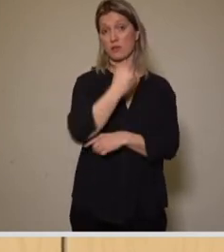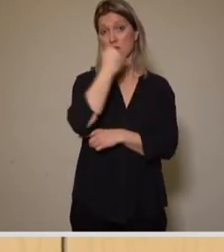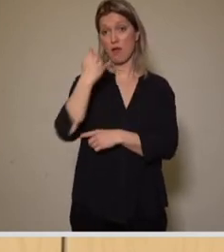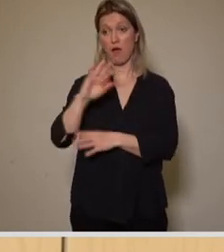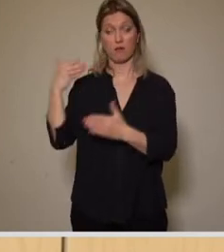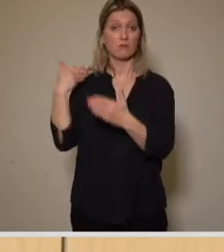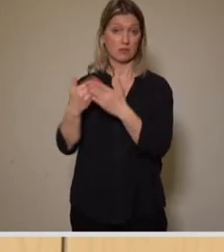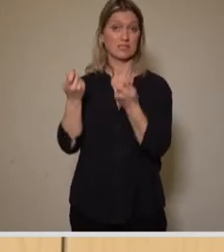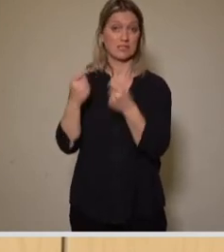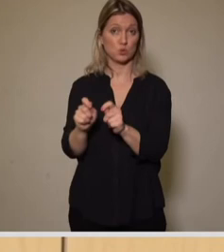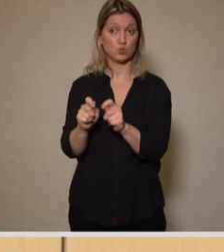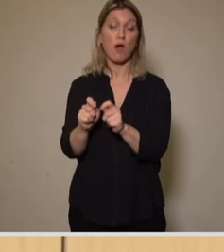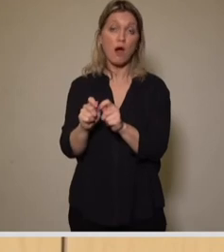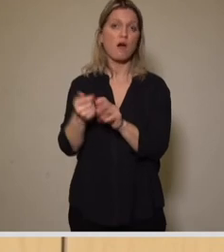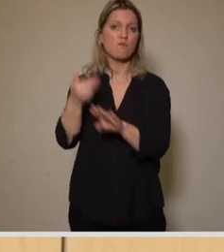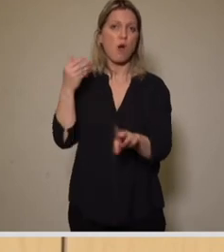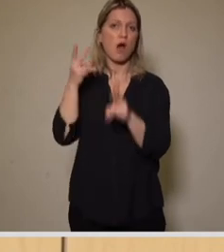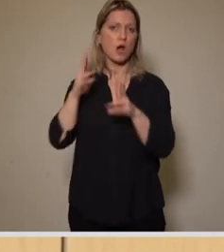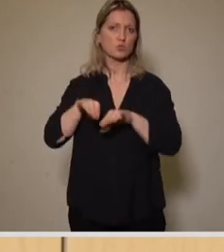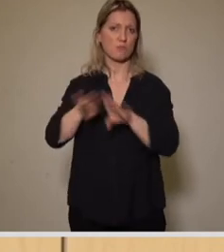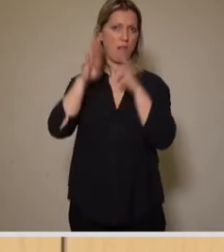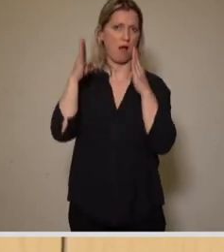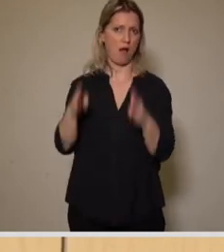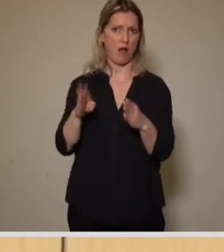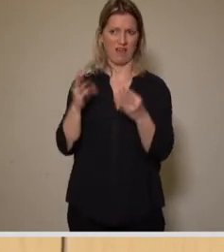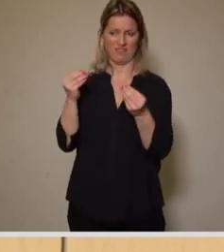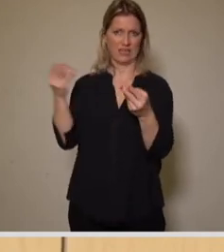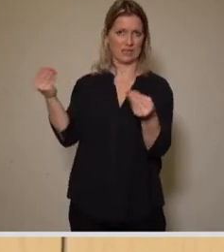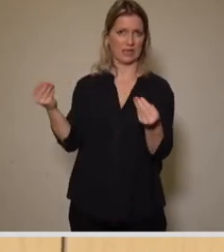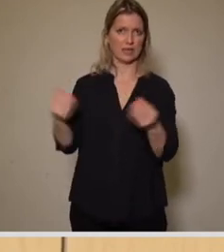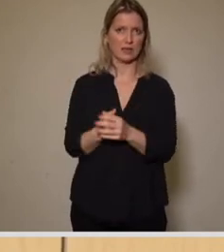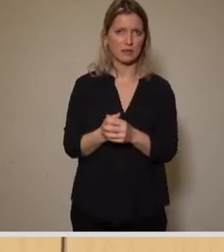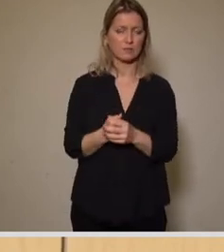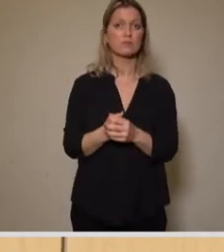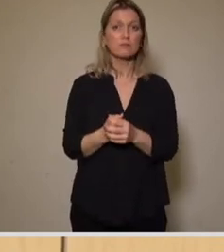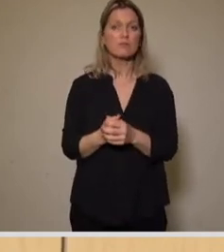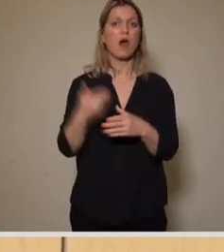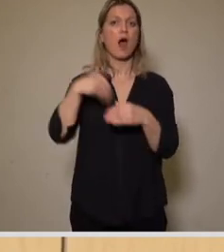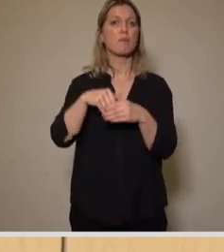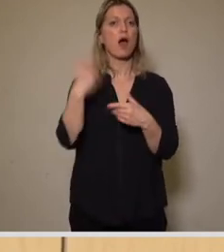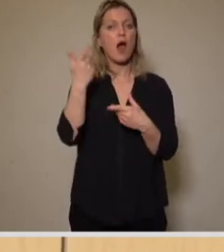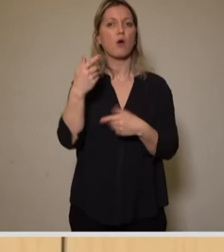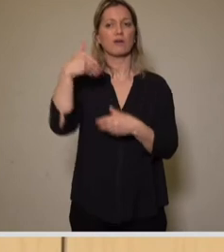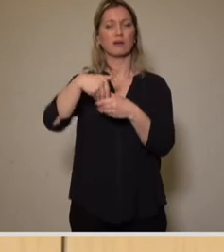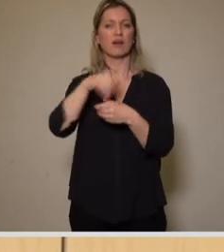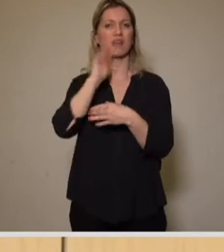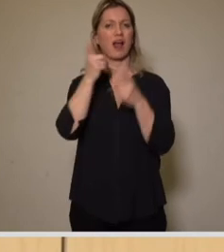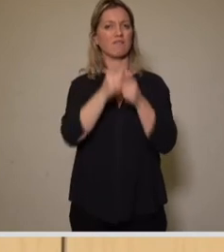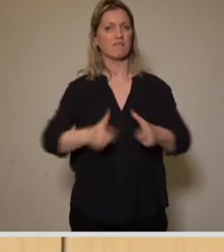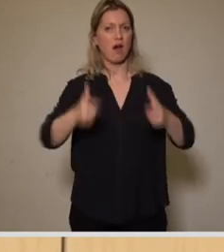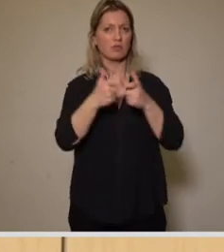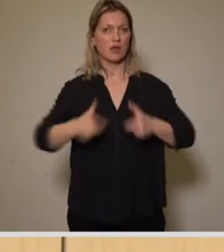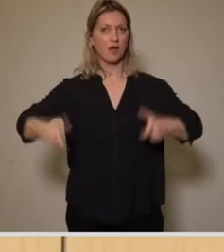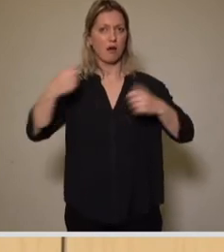Funktionen als Schwimmhalle und Ort der weiteren Badeanwendung, Stichwort Wannbäder. Und war damit auch ein